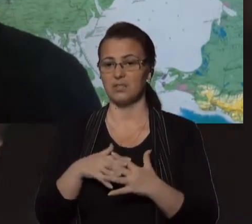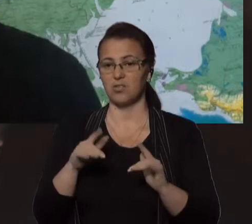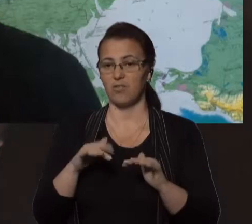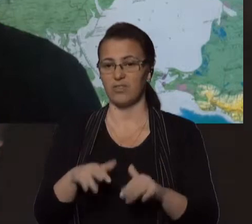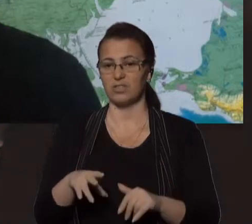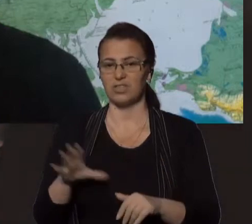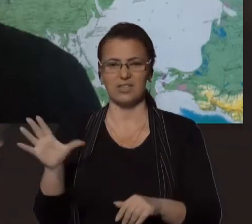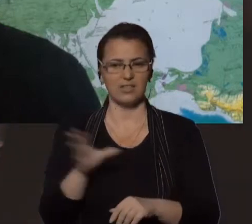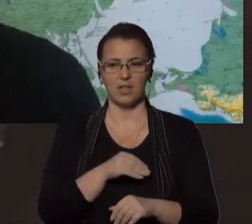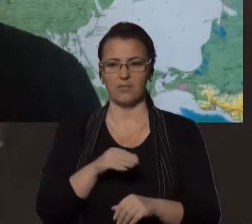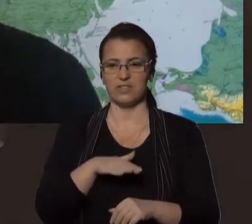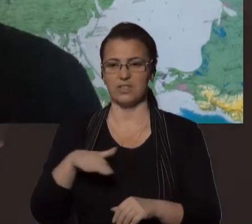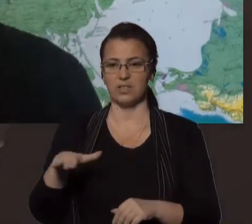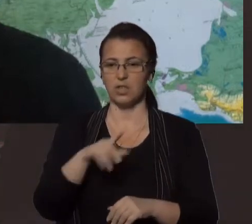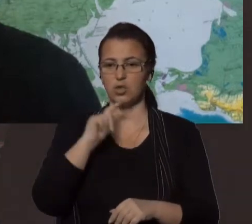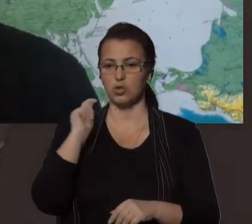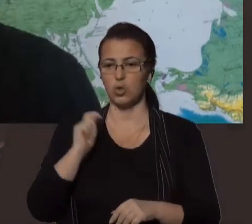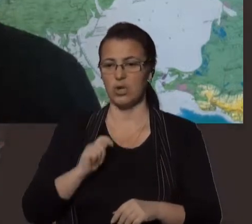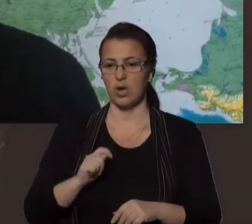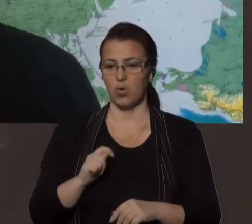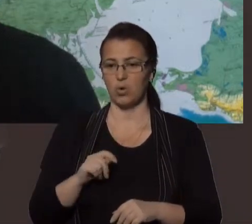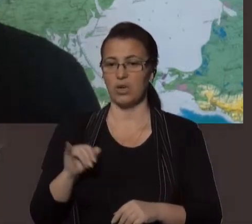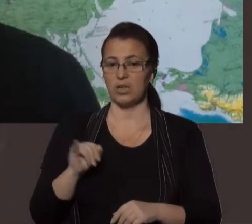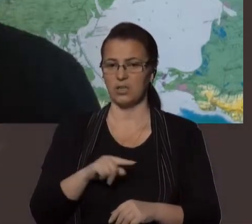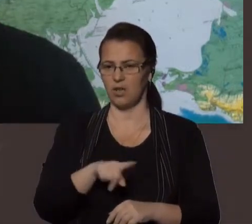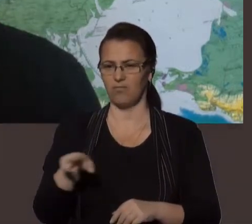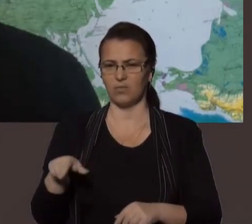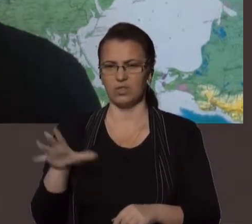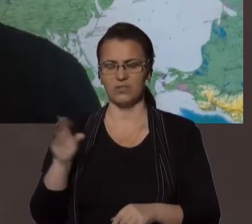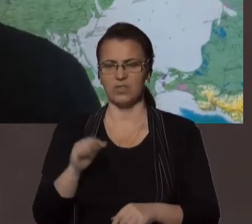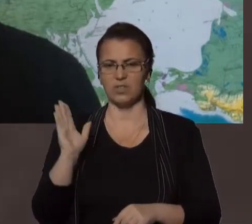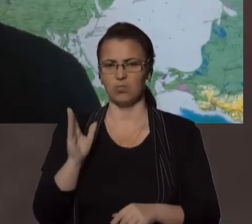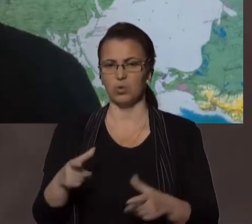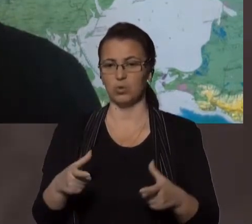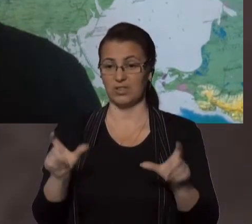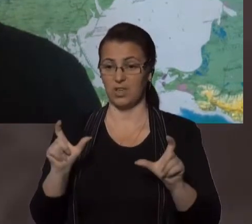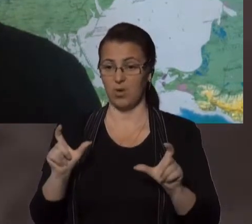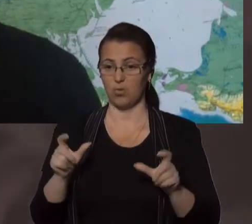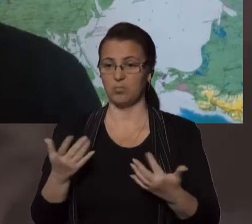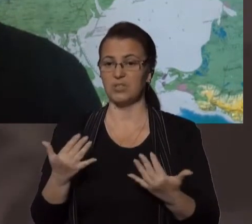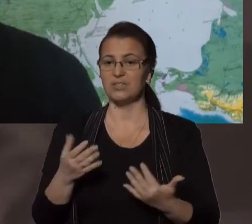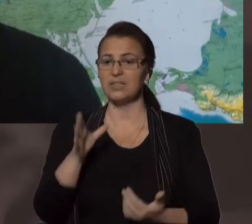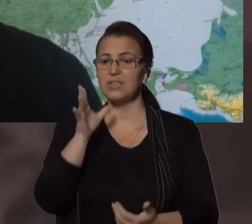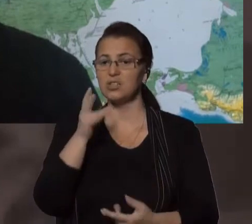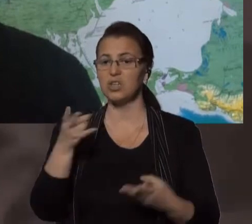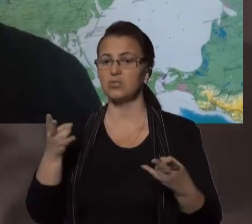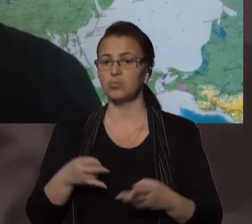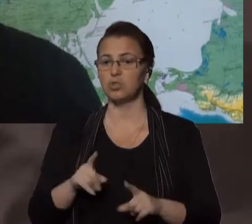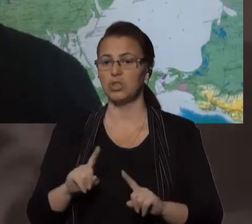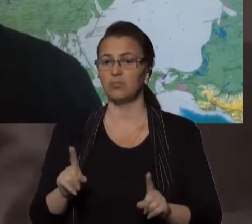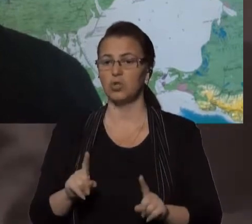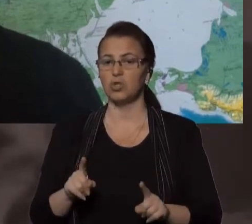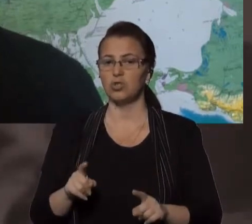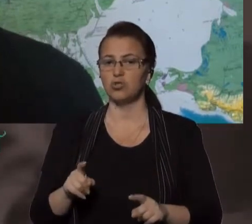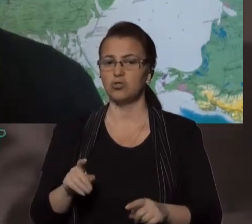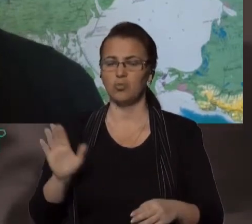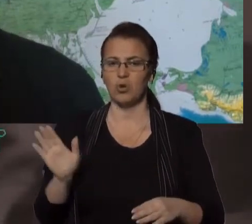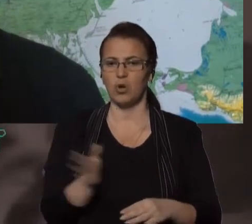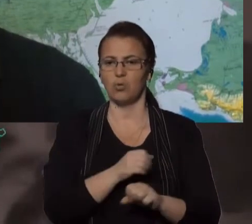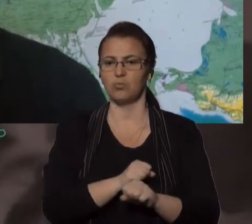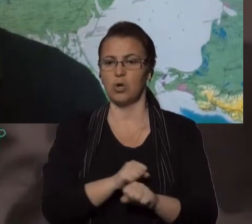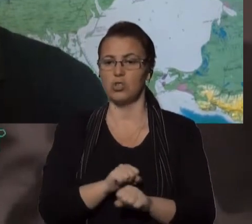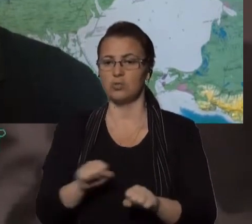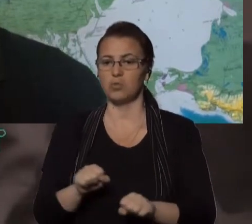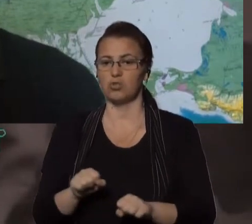всіх територіях України, і вони всі будуть деокуповані, скільки часу потрібно для того, щоб розмінувати